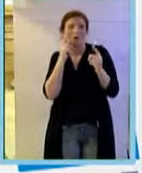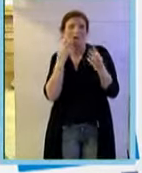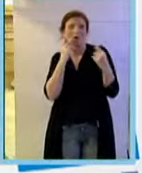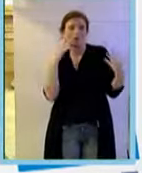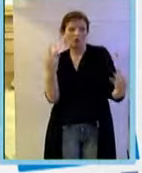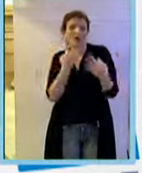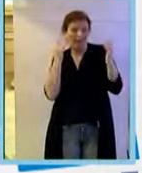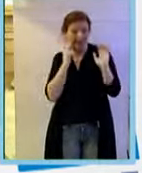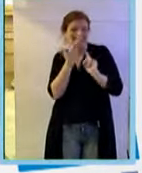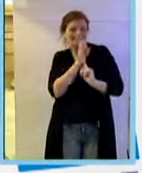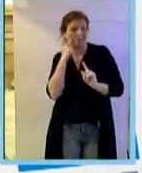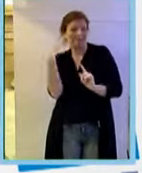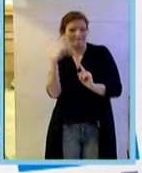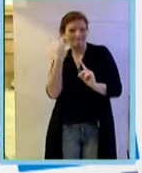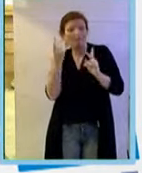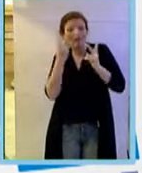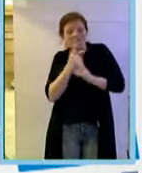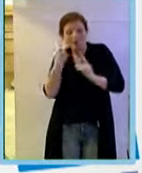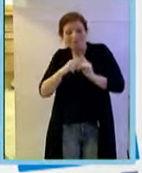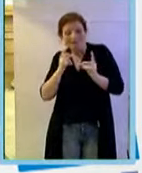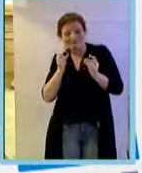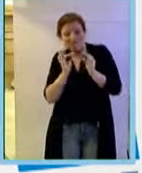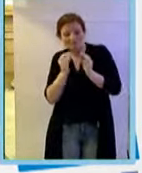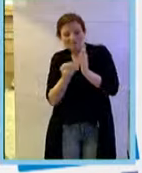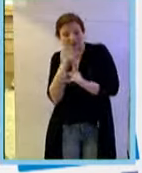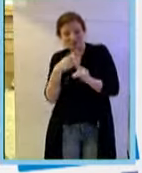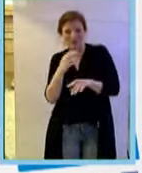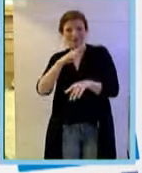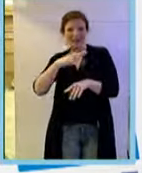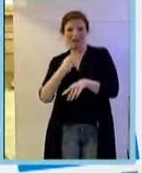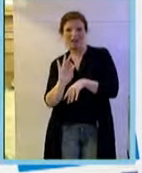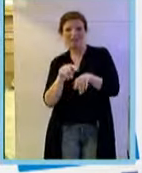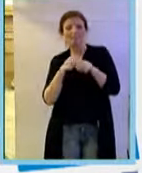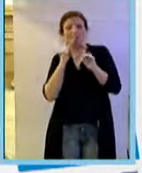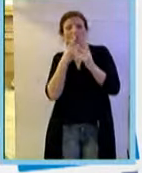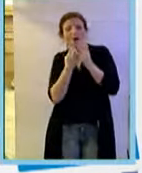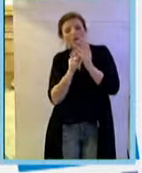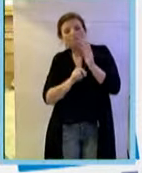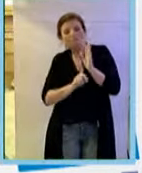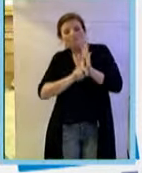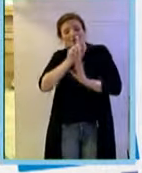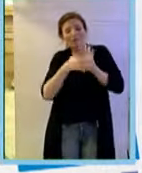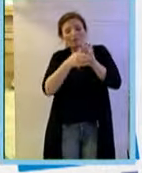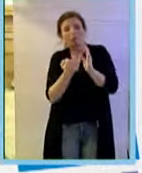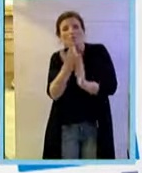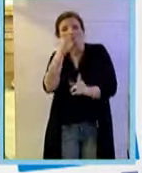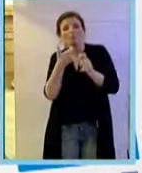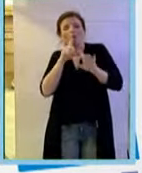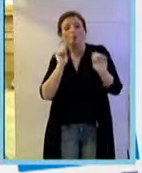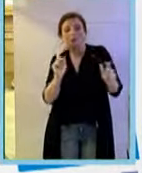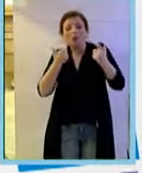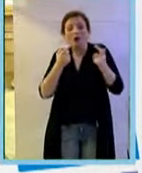bloccare questo fattore, ovviamente l'NGF, può avere un effetto molto importante, perché inibisce lo